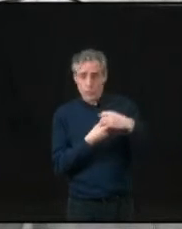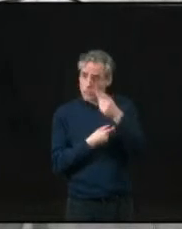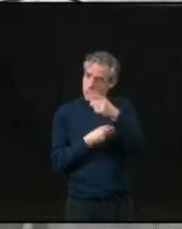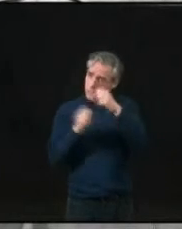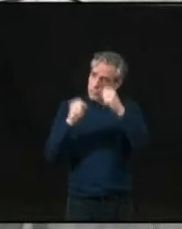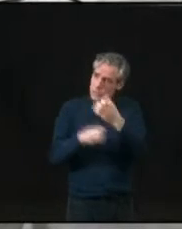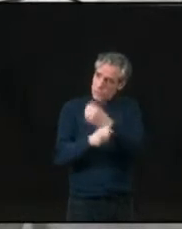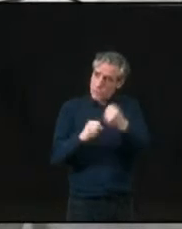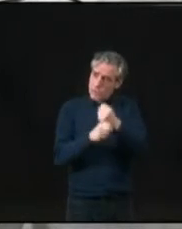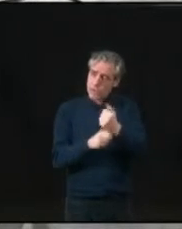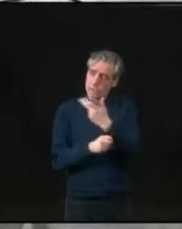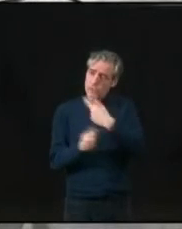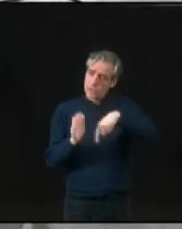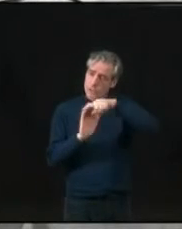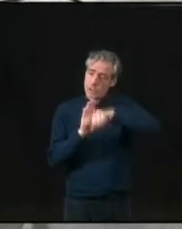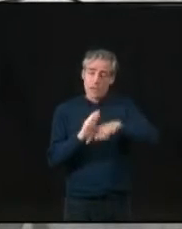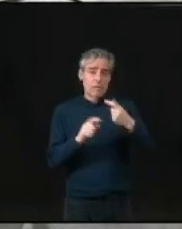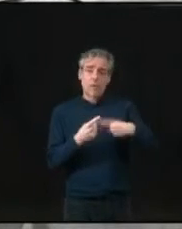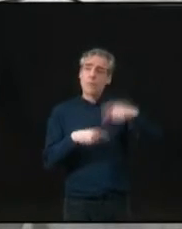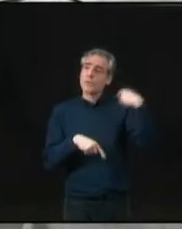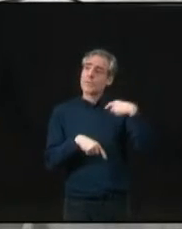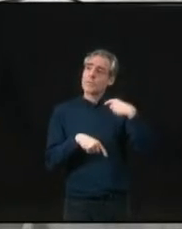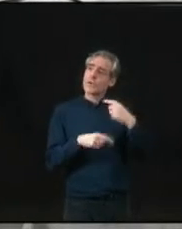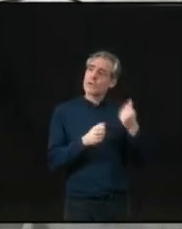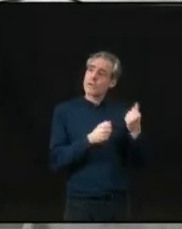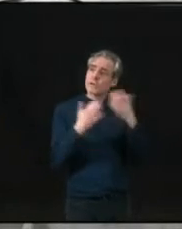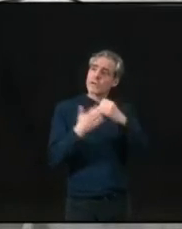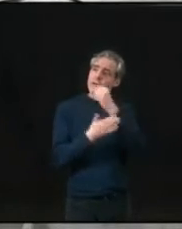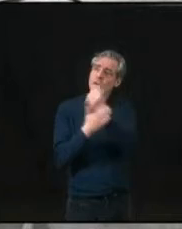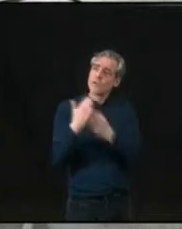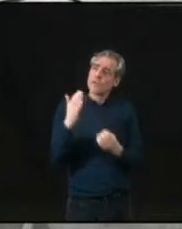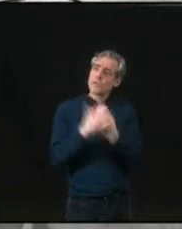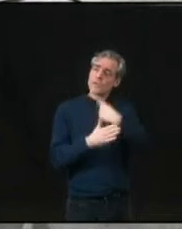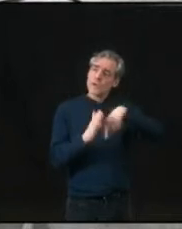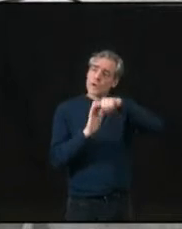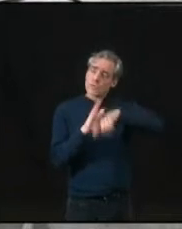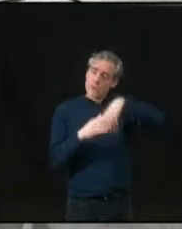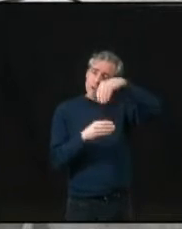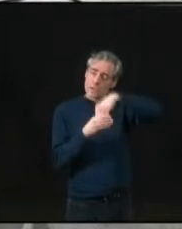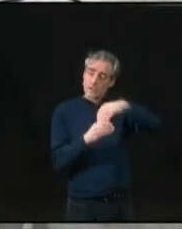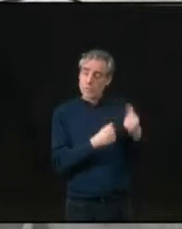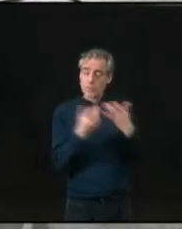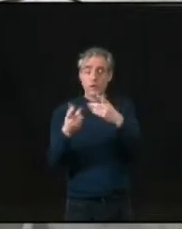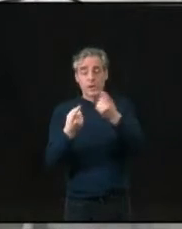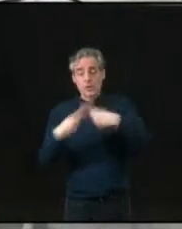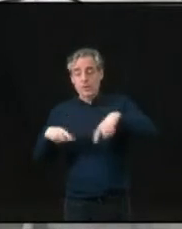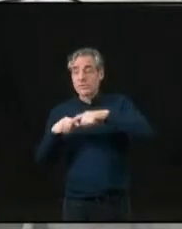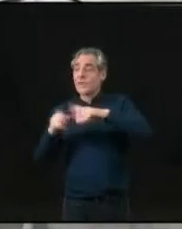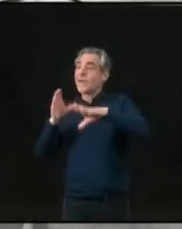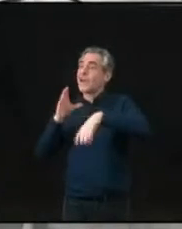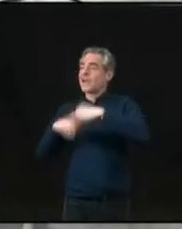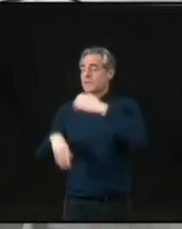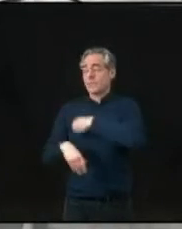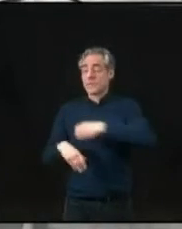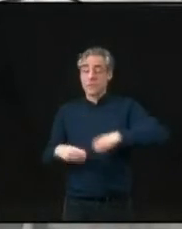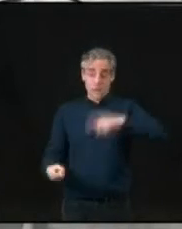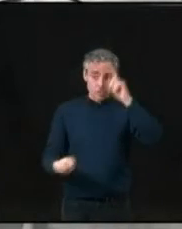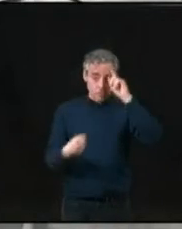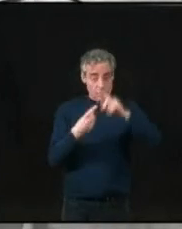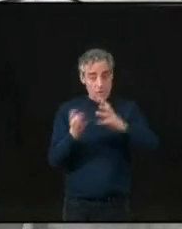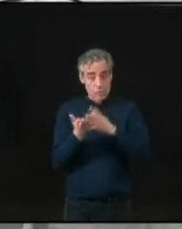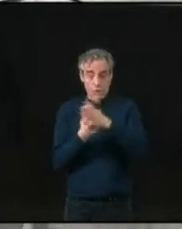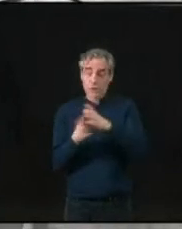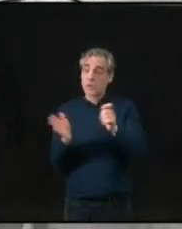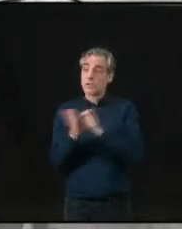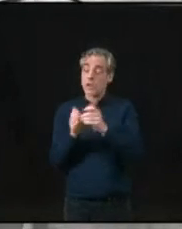dispositifs que nous avions proposés lors de la rédaction du nouveau règlement intérieur. Des commissions extra-municipales qui portent sur un projet limité